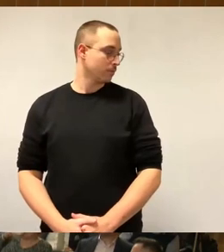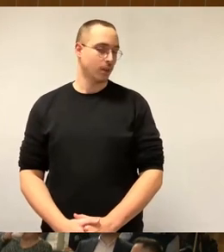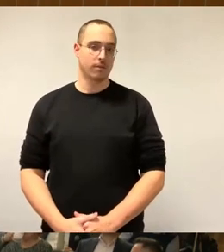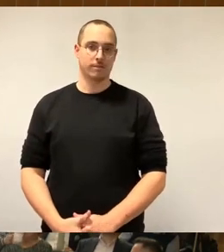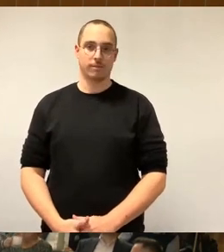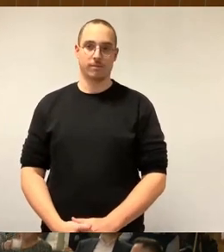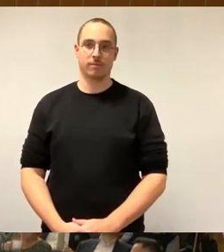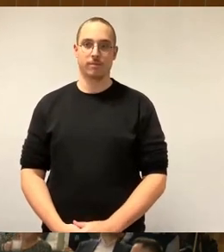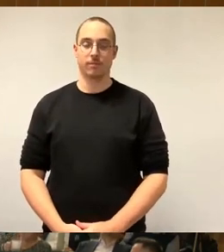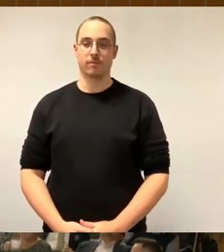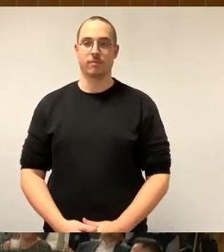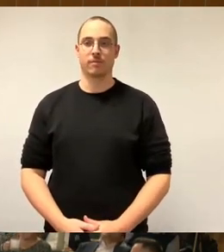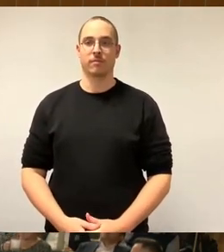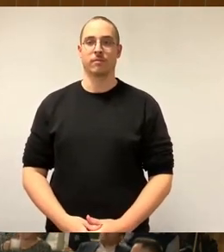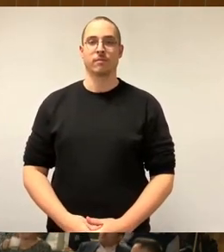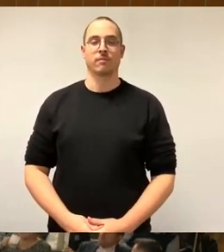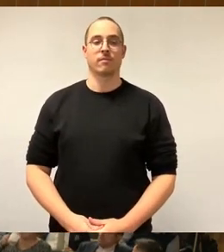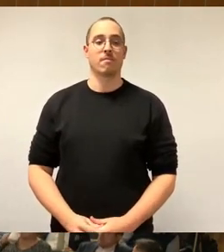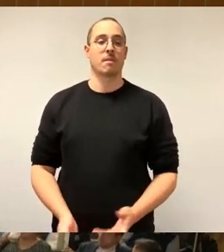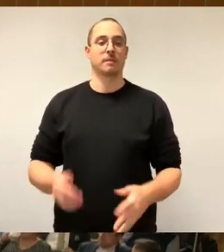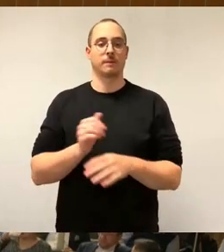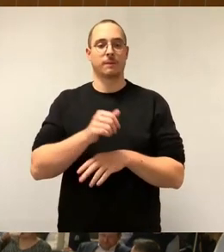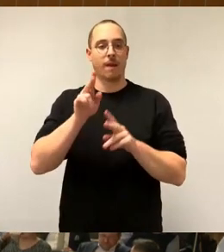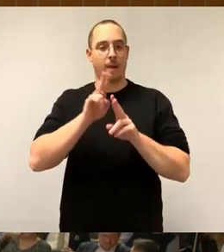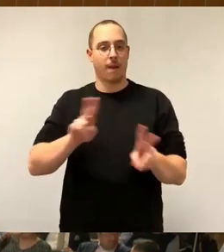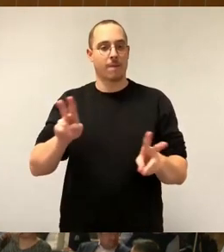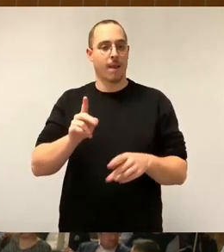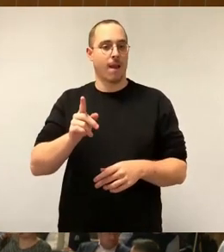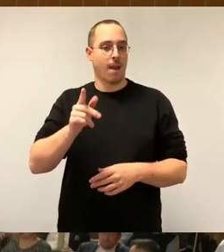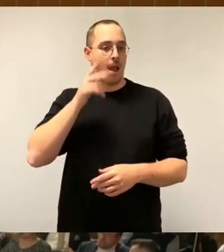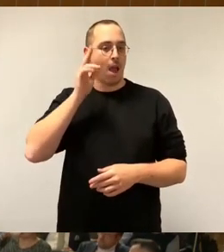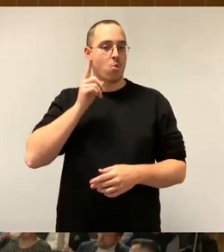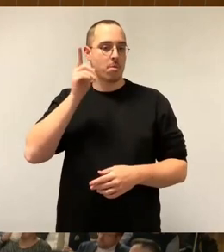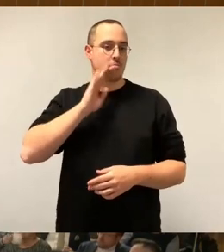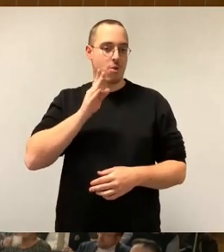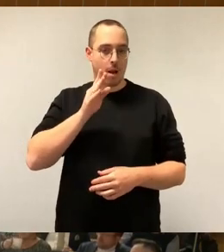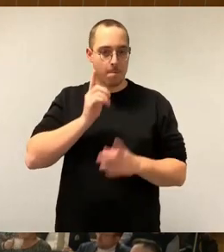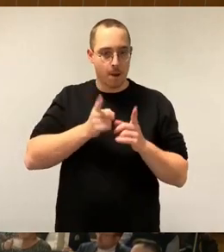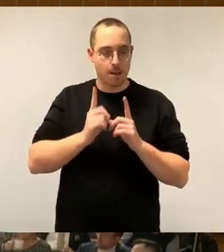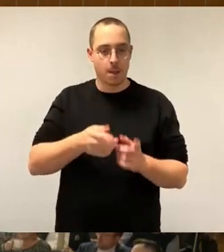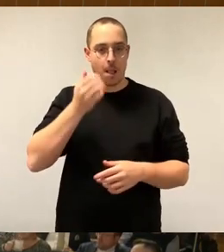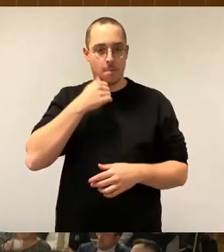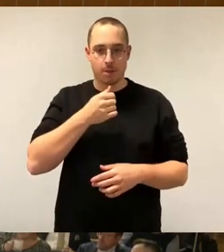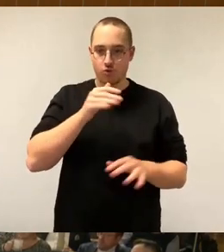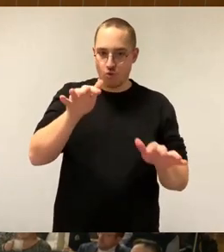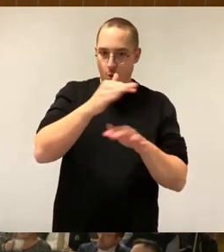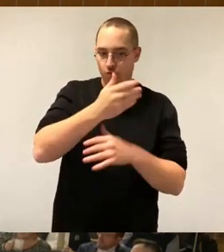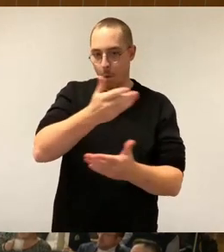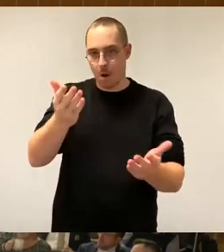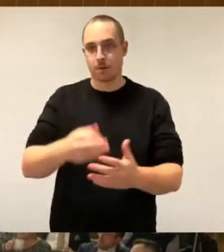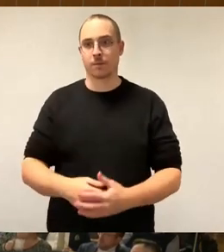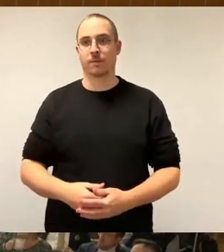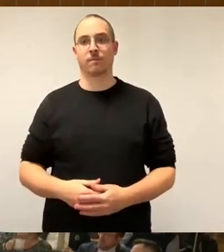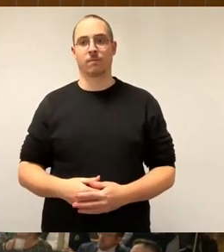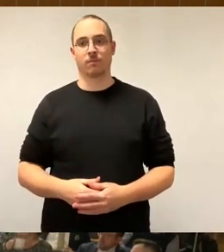Sehr geehrter Herr Oberbürgermeister, sehr geehrte Stadträte, liebe Zuschauer. Die Europäische Kommission definiert aus